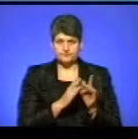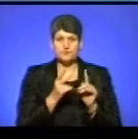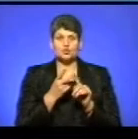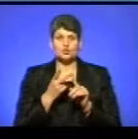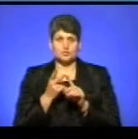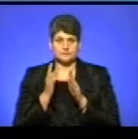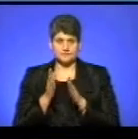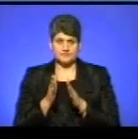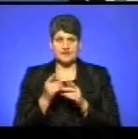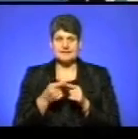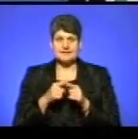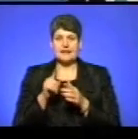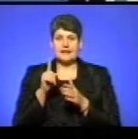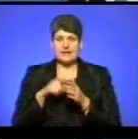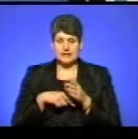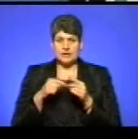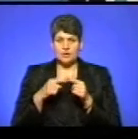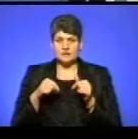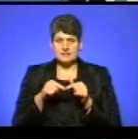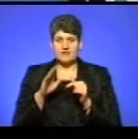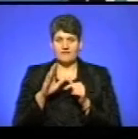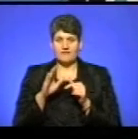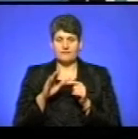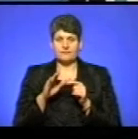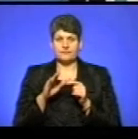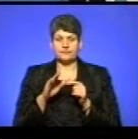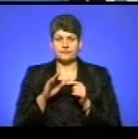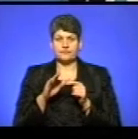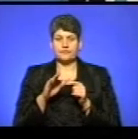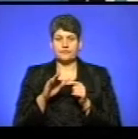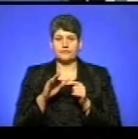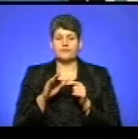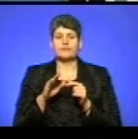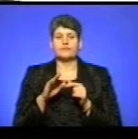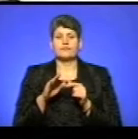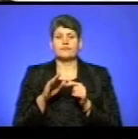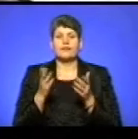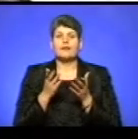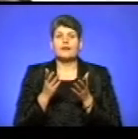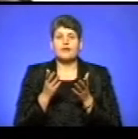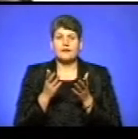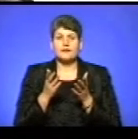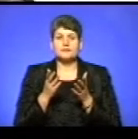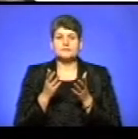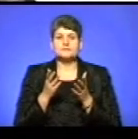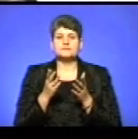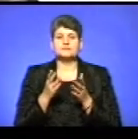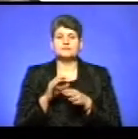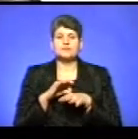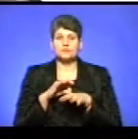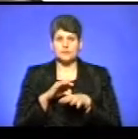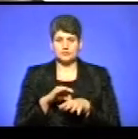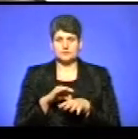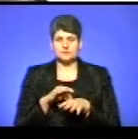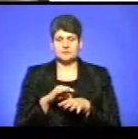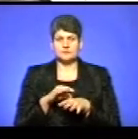релігійна організація, це витяг з відкритого доступу. Це релігійна організація, яка здійснює свої,